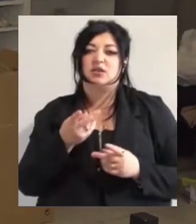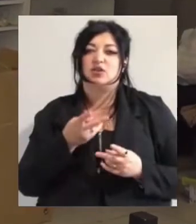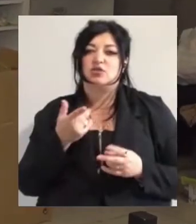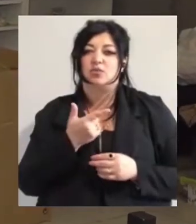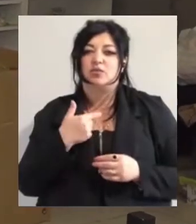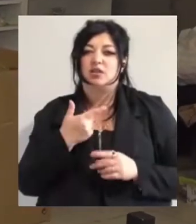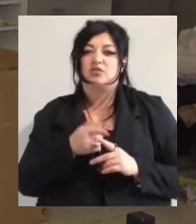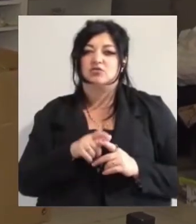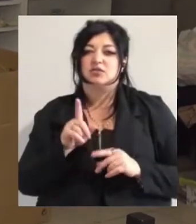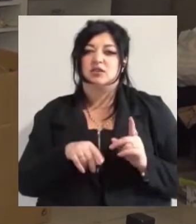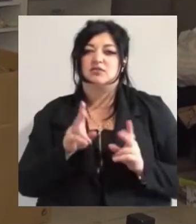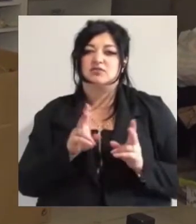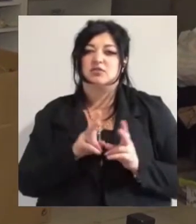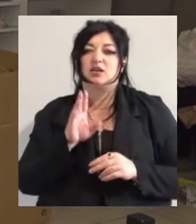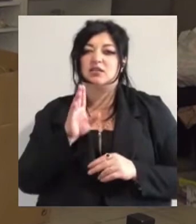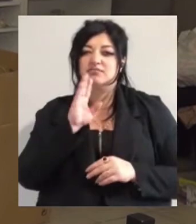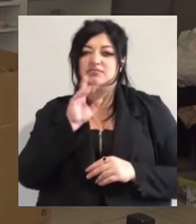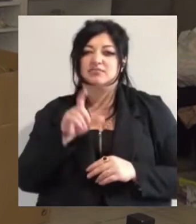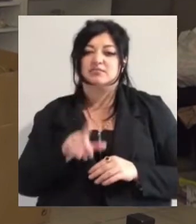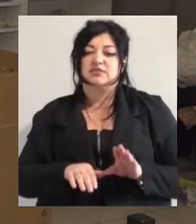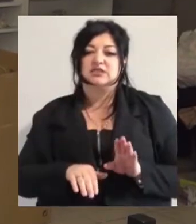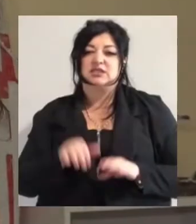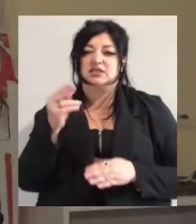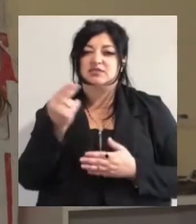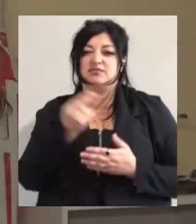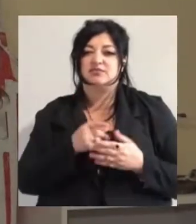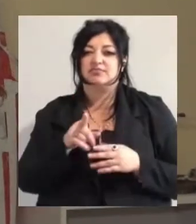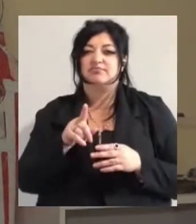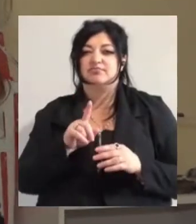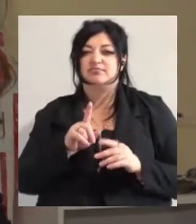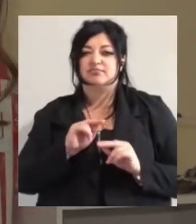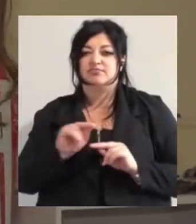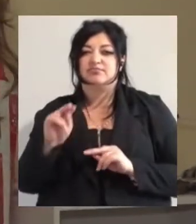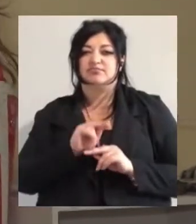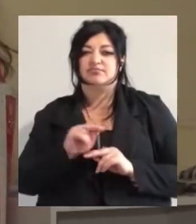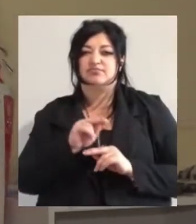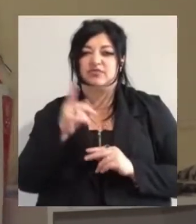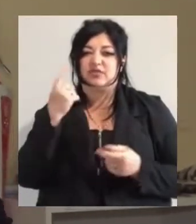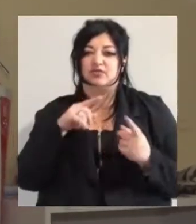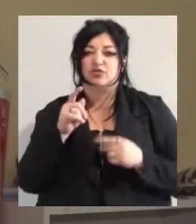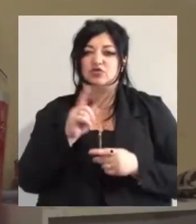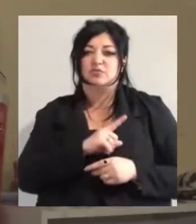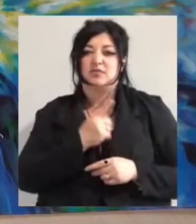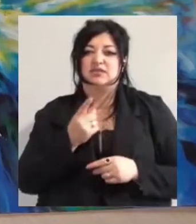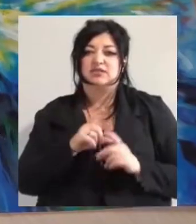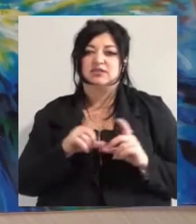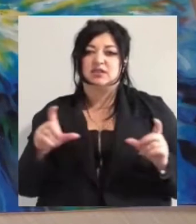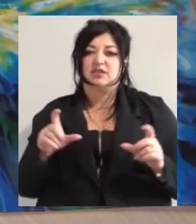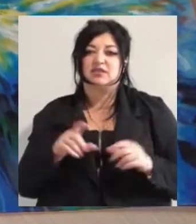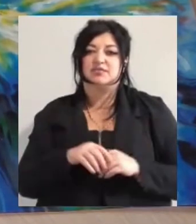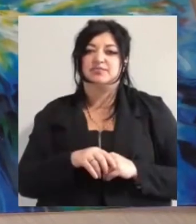Катерина малює з дитинства, зараз викладає малювання у творчій майстерні. Каже, тут вигадують концепції для нових виробів з пластику.